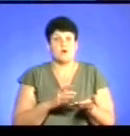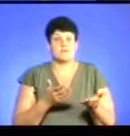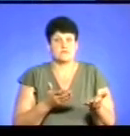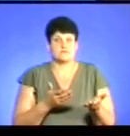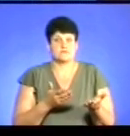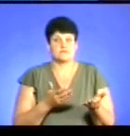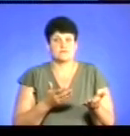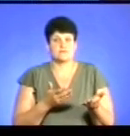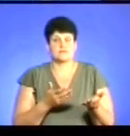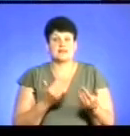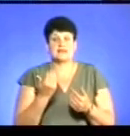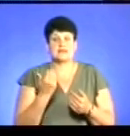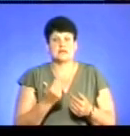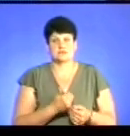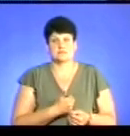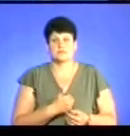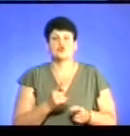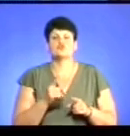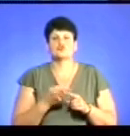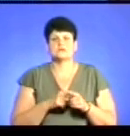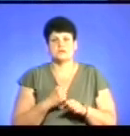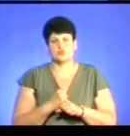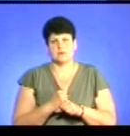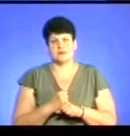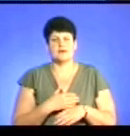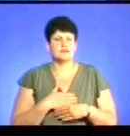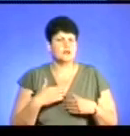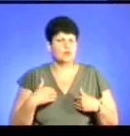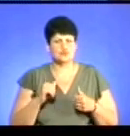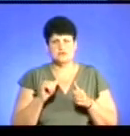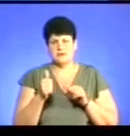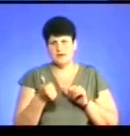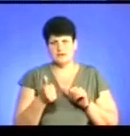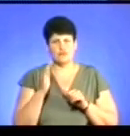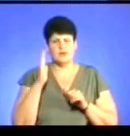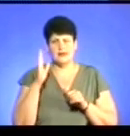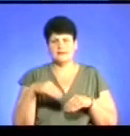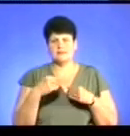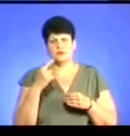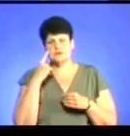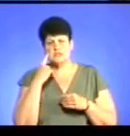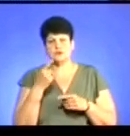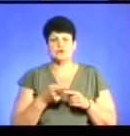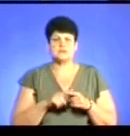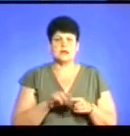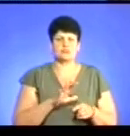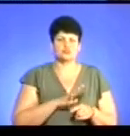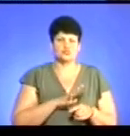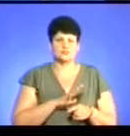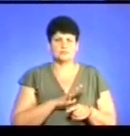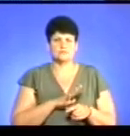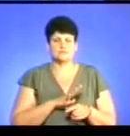їхній мотив, чому вони це зробили. Я не хочу забігати наперед і давати оцінки, чи це було за